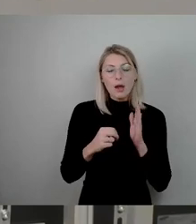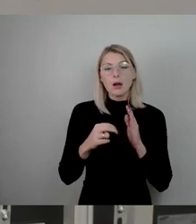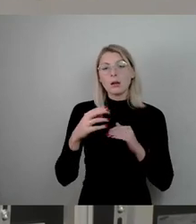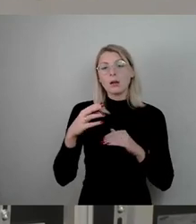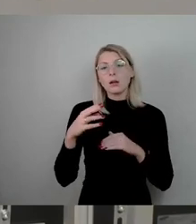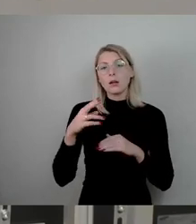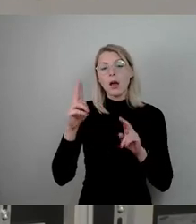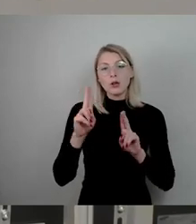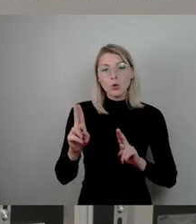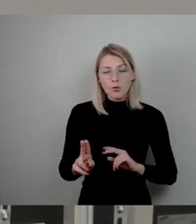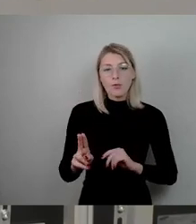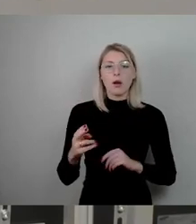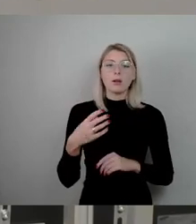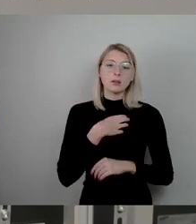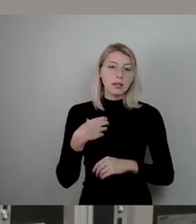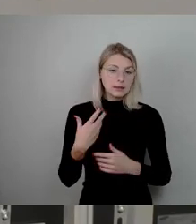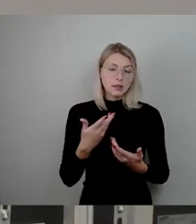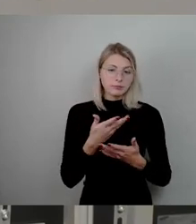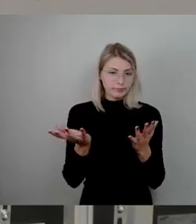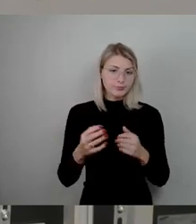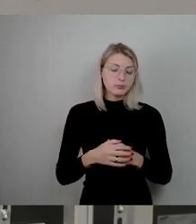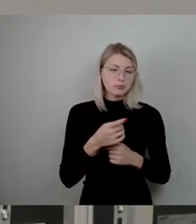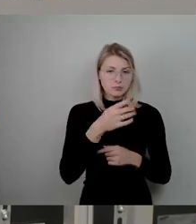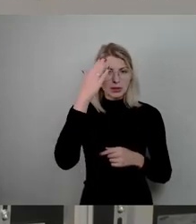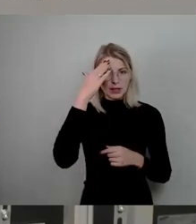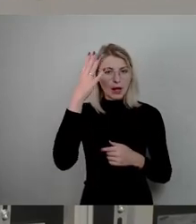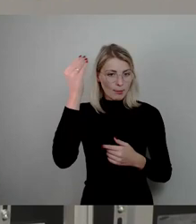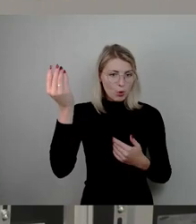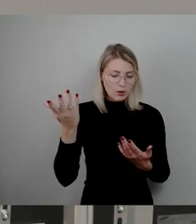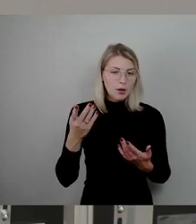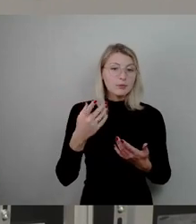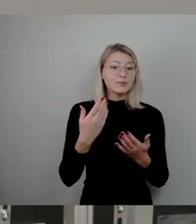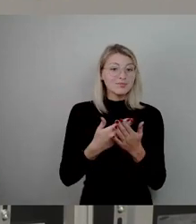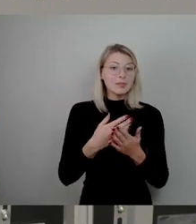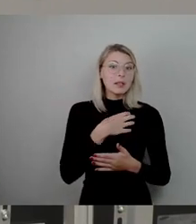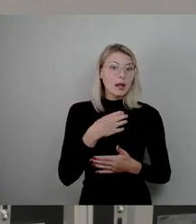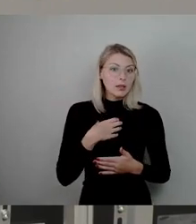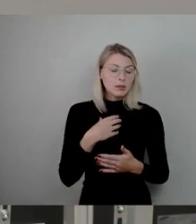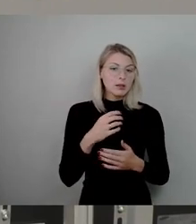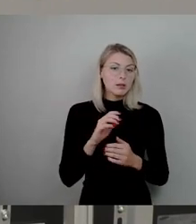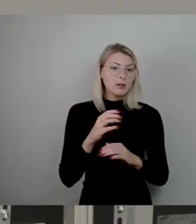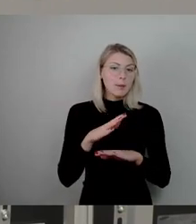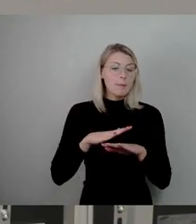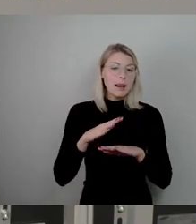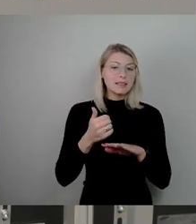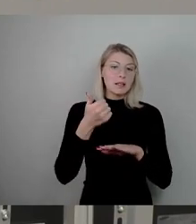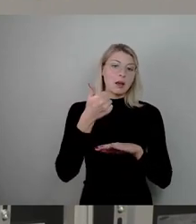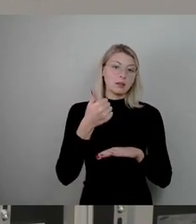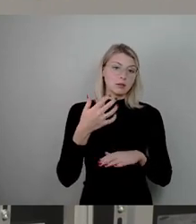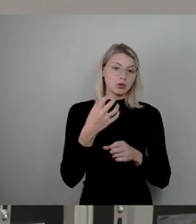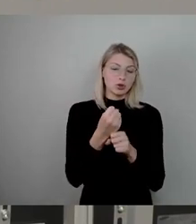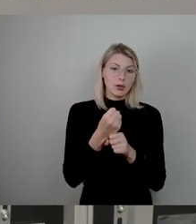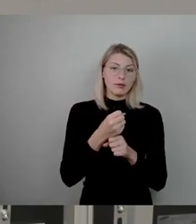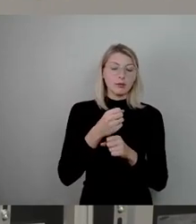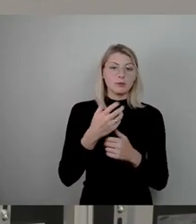kennen das alle. Und Dresden hat es da tatsächlich auf Platz 1 geschafft, nämlich bei den Menschen, die entweder eine schwere